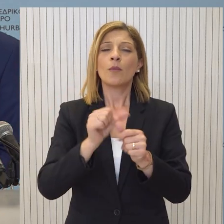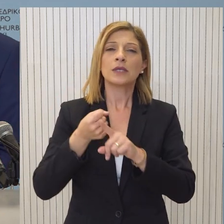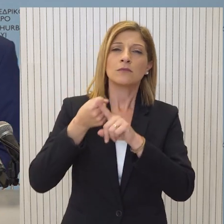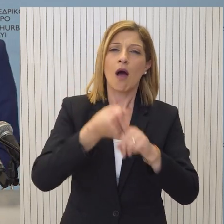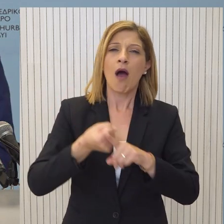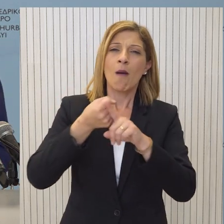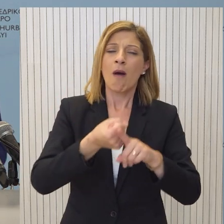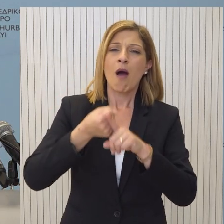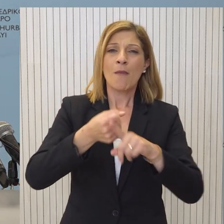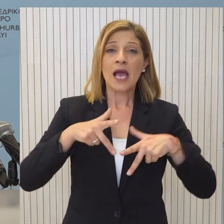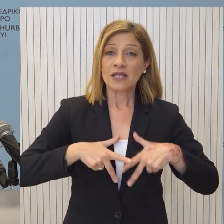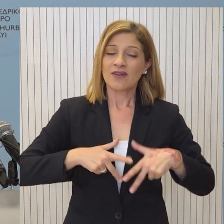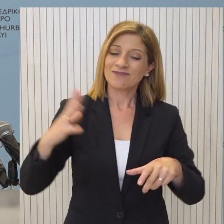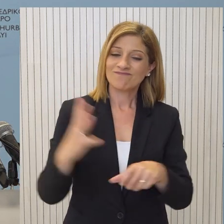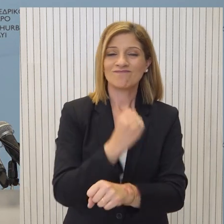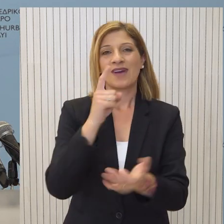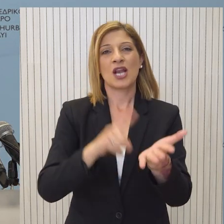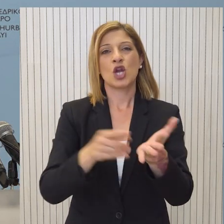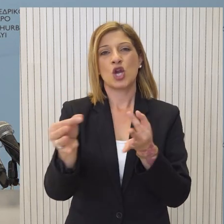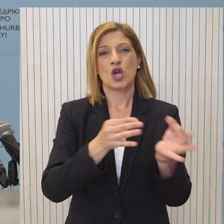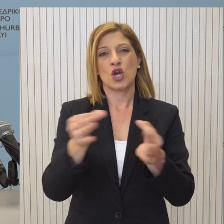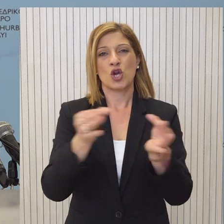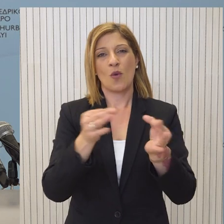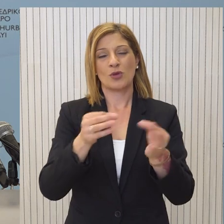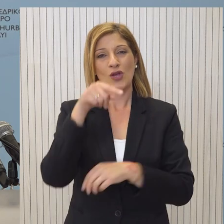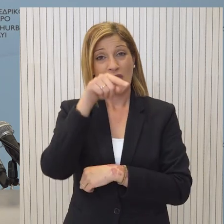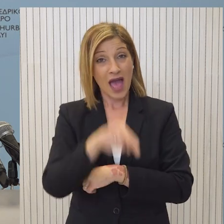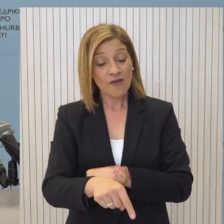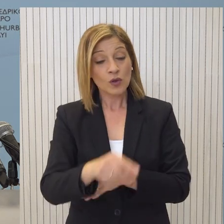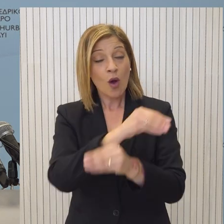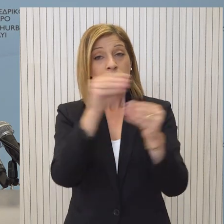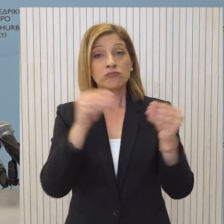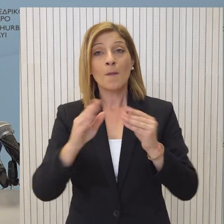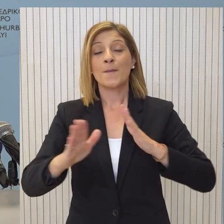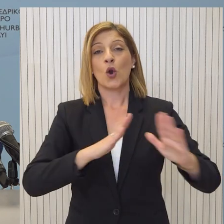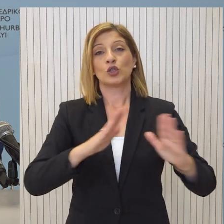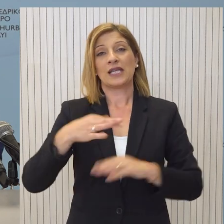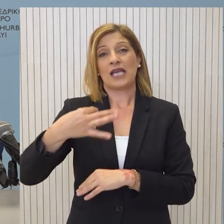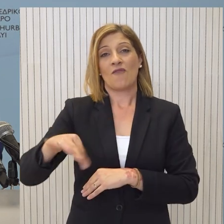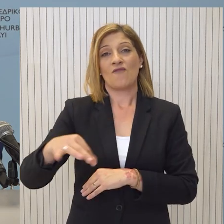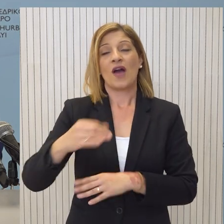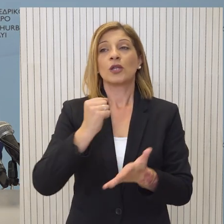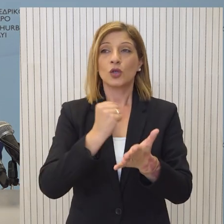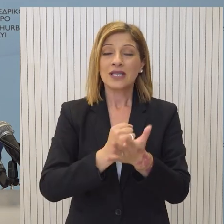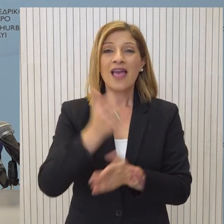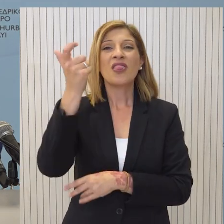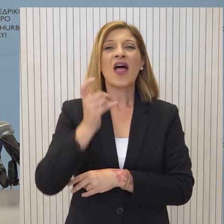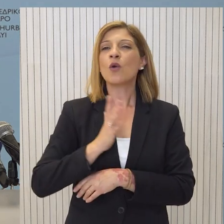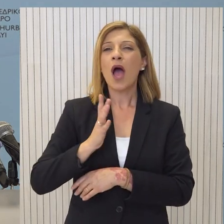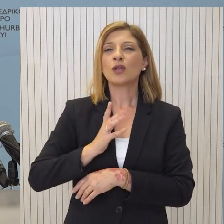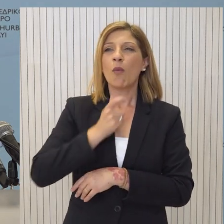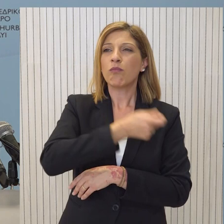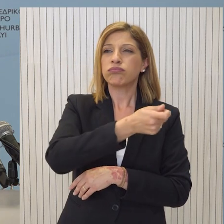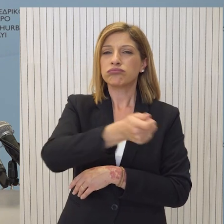κυβέρνησης, επιτεύχθηκε το νομοθετικό πλαίσιο που θα αποτελέσει το δίχτυ αποτελεσματικής προστασίας των ευάλωτων και συνεπών δανειοληπτών,